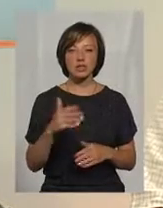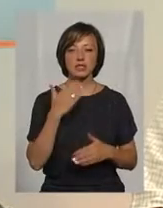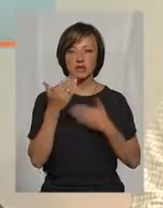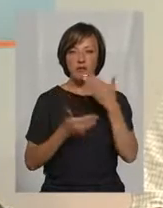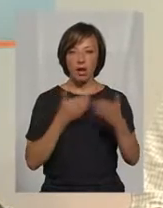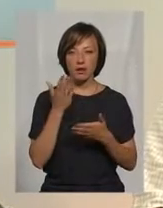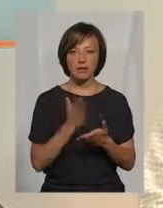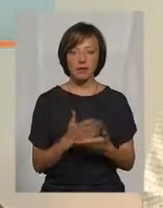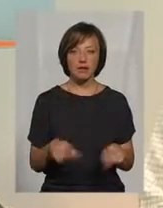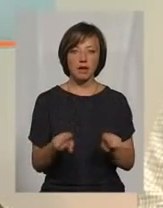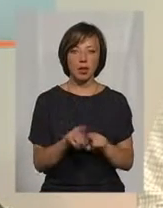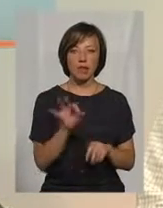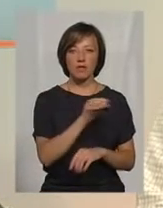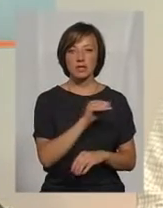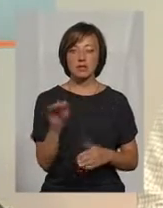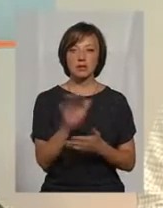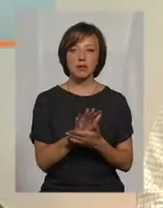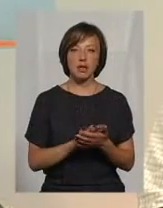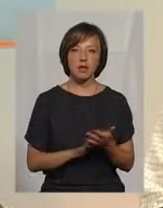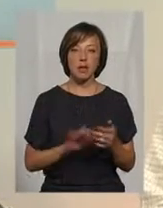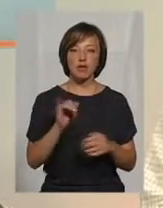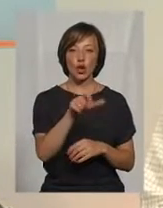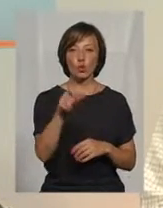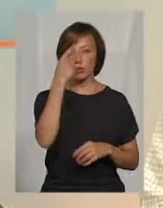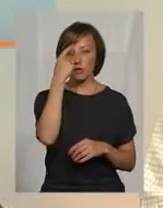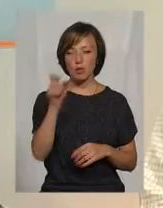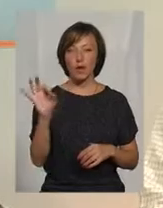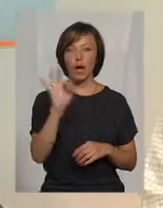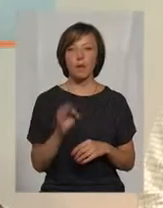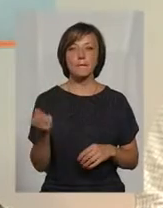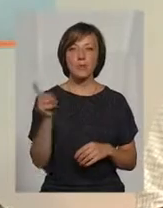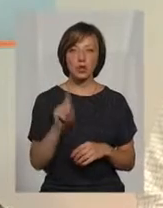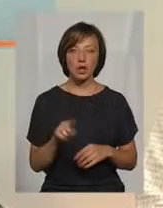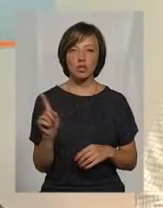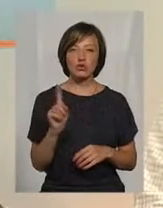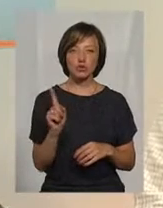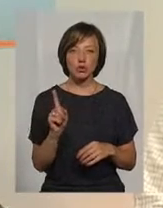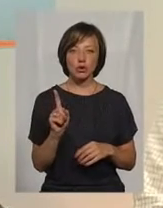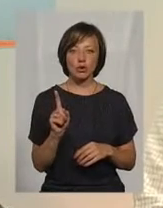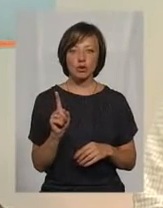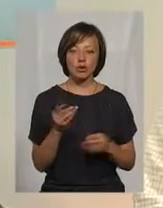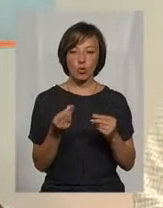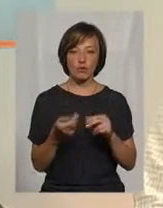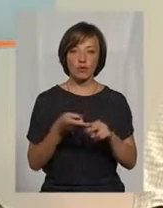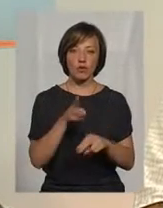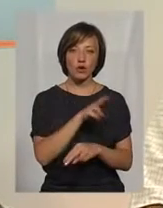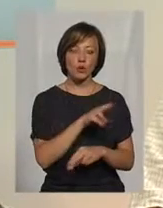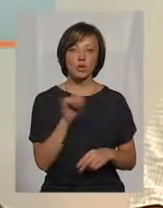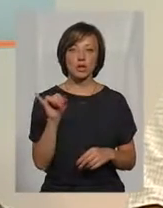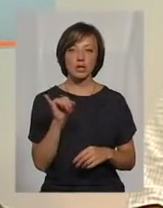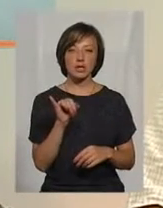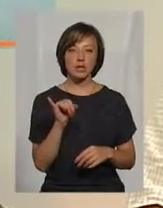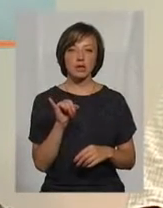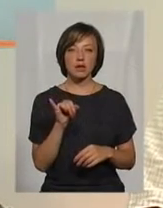звернень таких, офіційних заявою, і люди повідомляють про те, щоб їм монетизували ці кошти, і